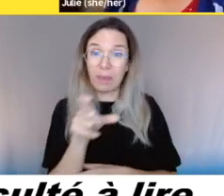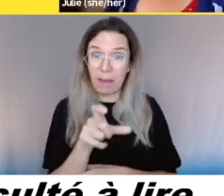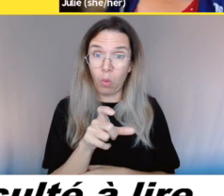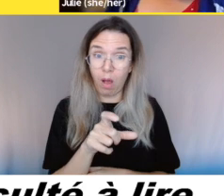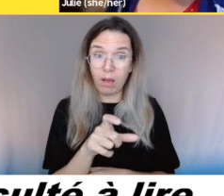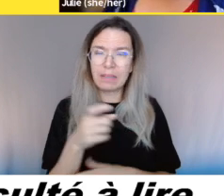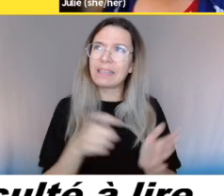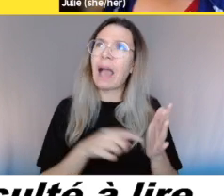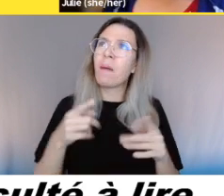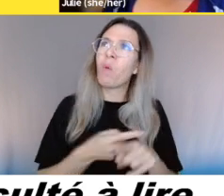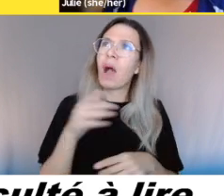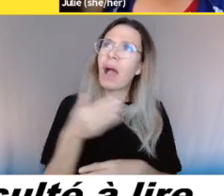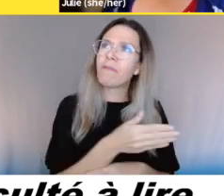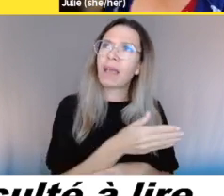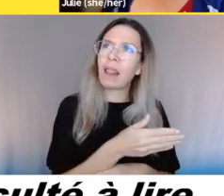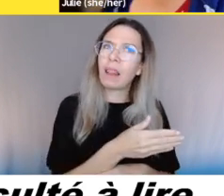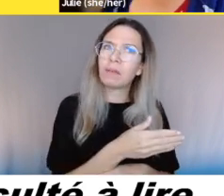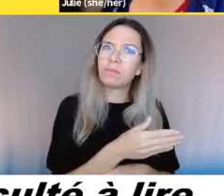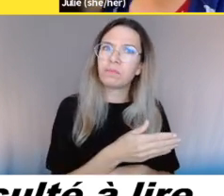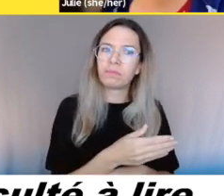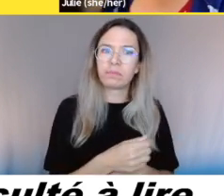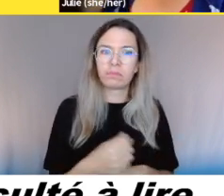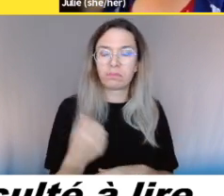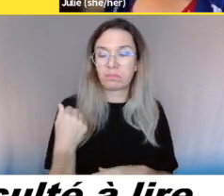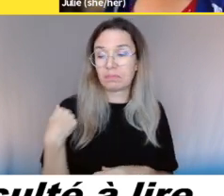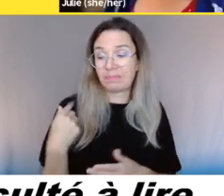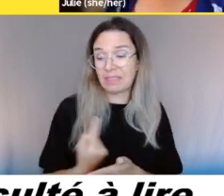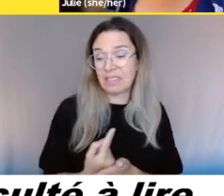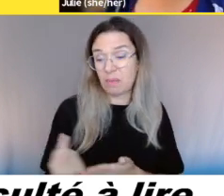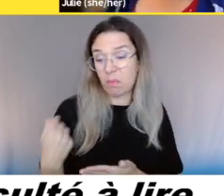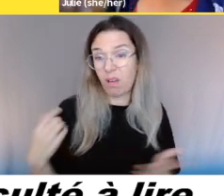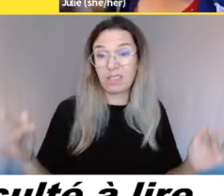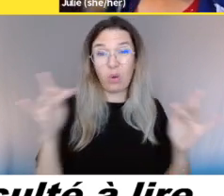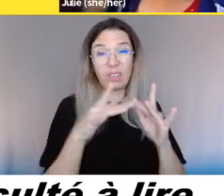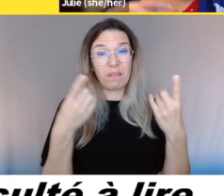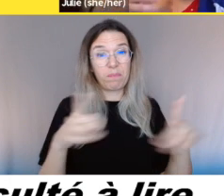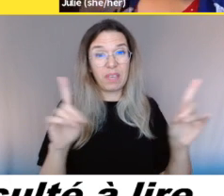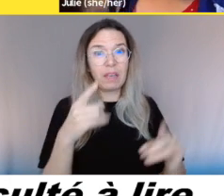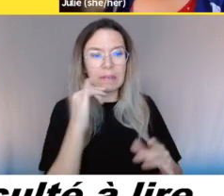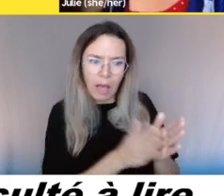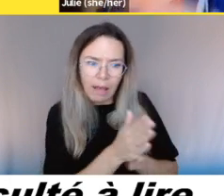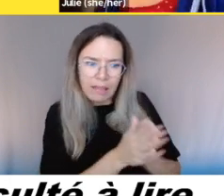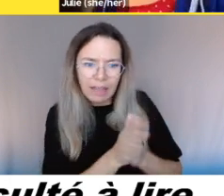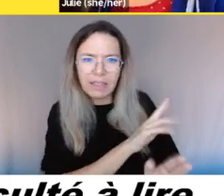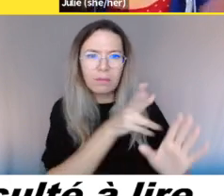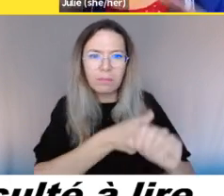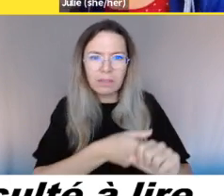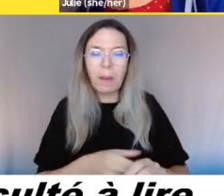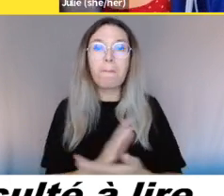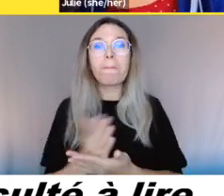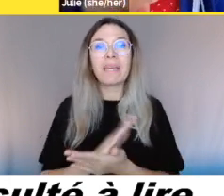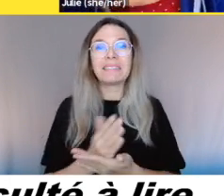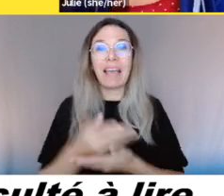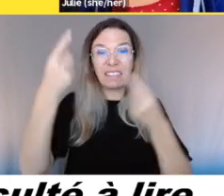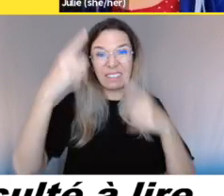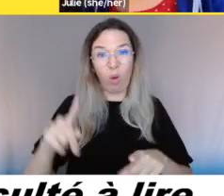le monde. C'est pas pour des juristes. Donc,'est quand même... Le formulaire est assez simple. Qu'est-ce qui s'est passé ?